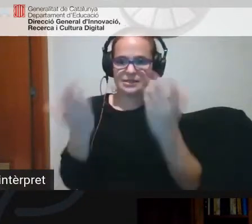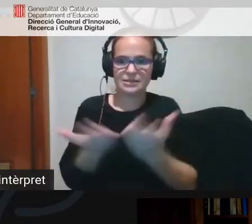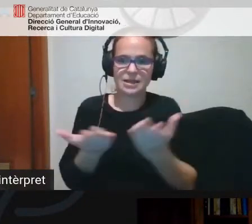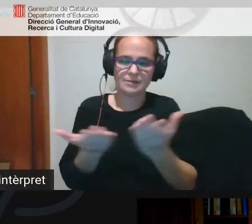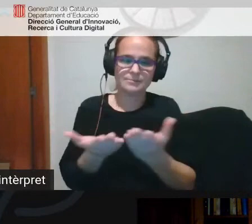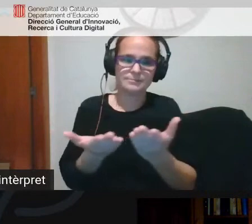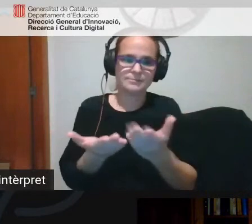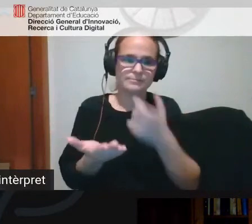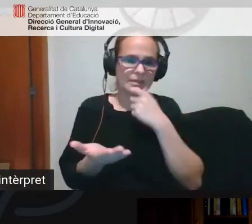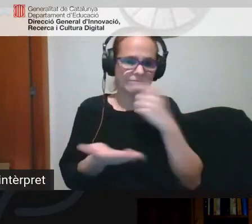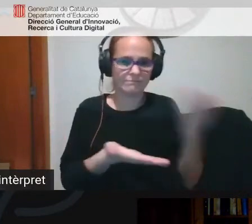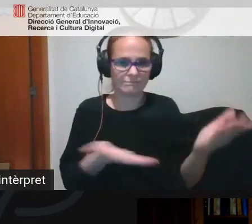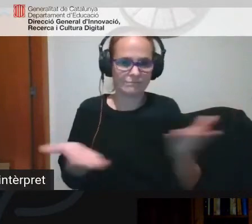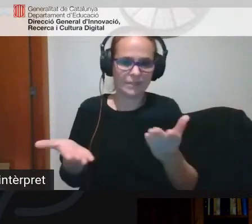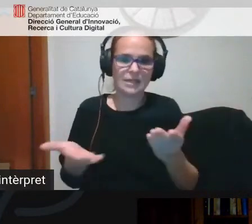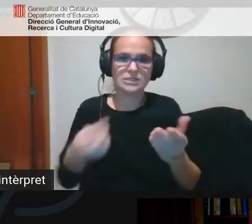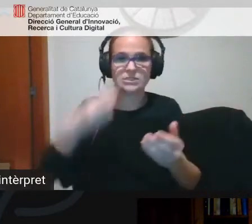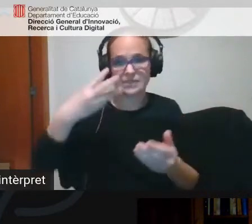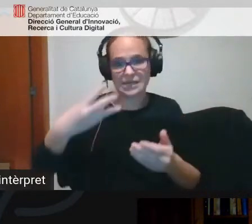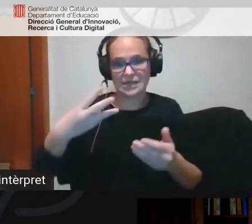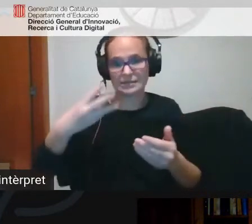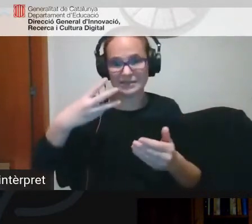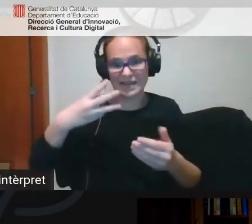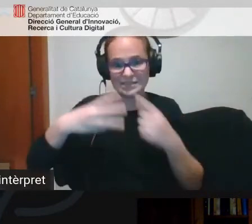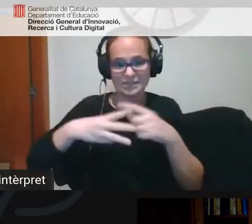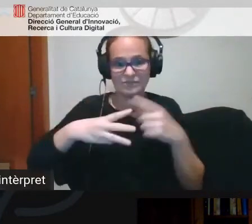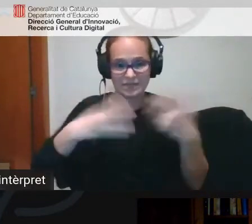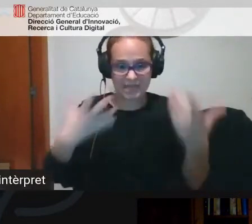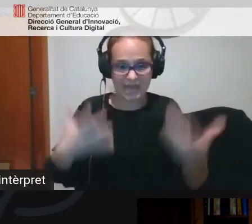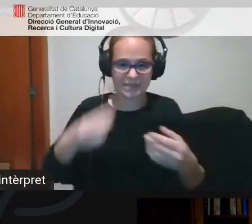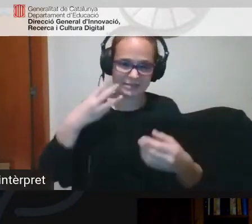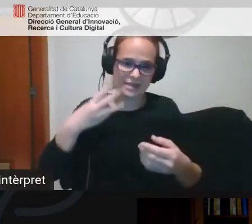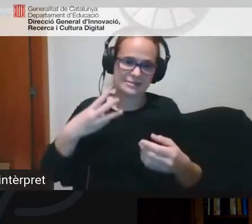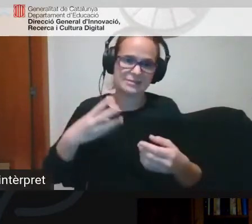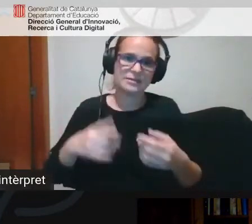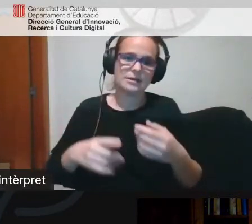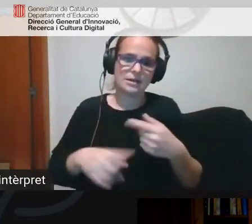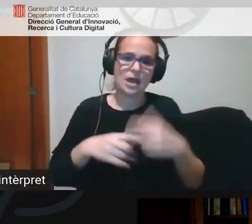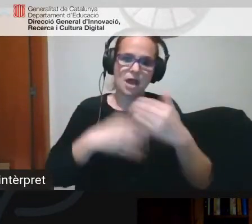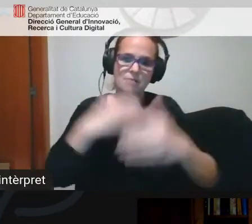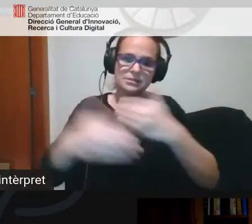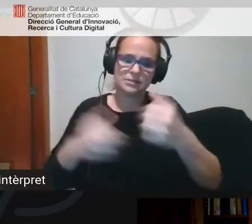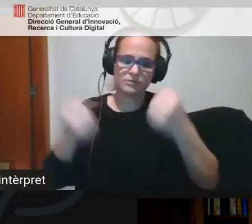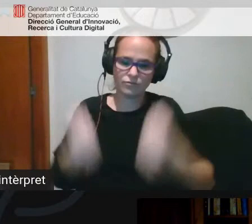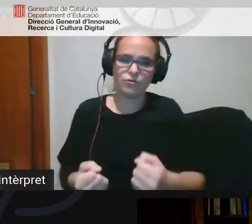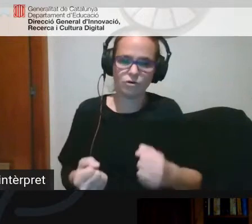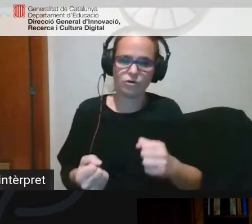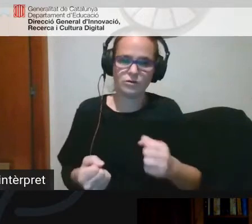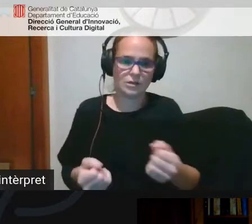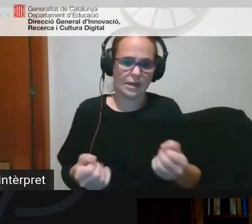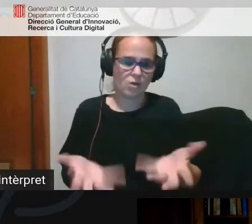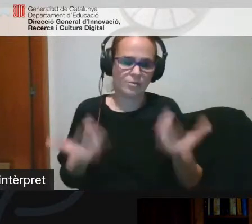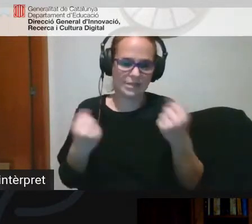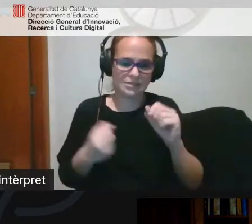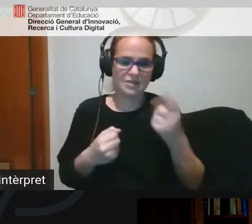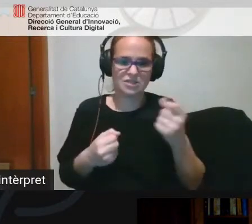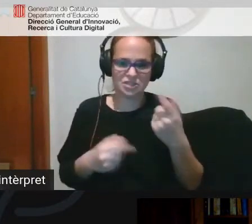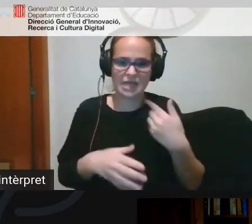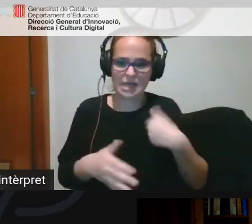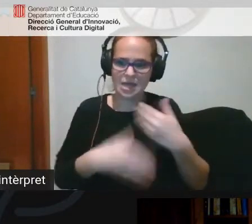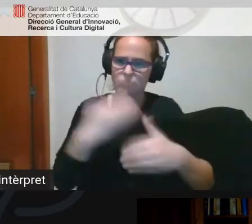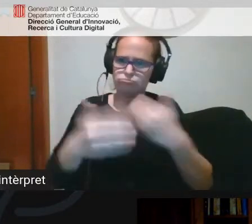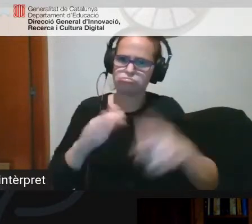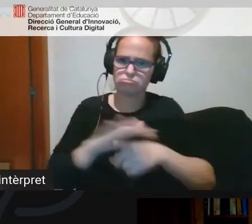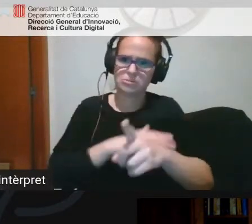els hi hem demanat que són tres centres que estan treballant amb competència digital que estan avançant que no són nous en aquest sentit sinó que fa uns anys que hi porten